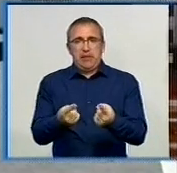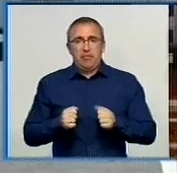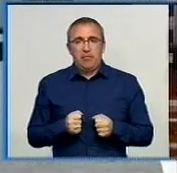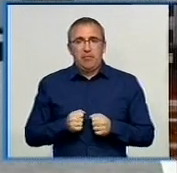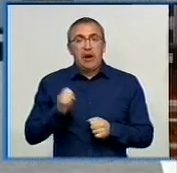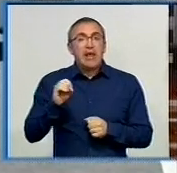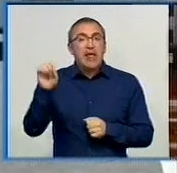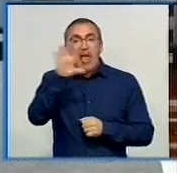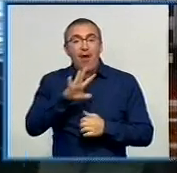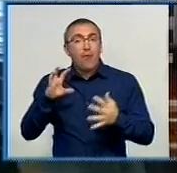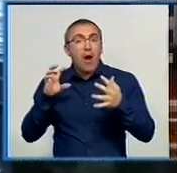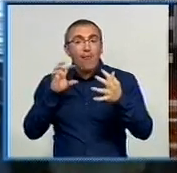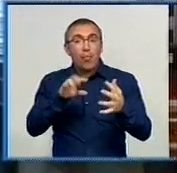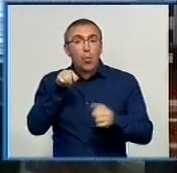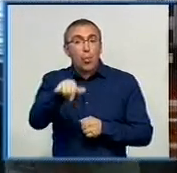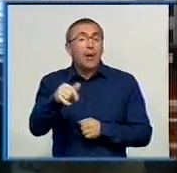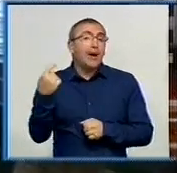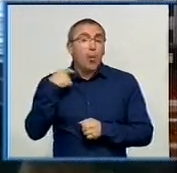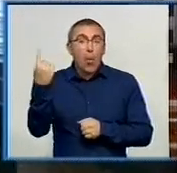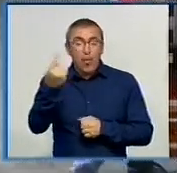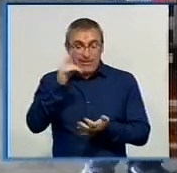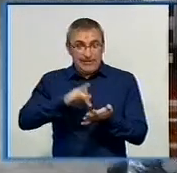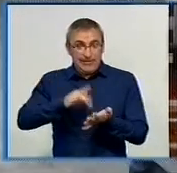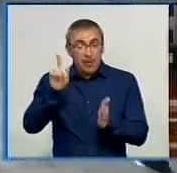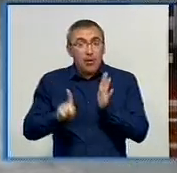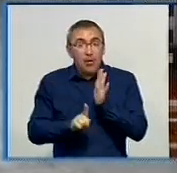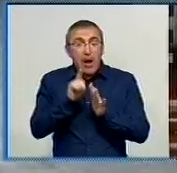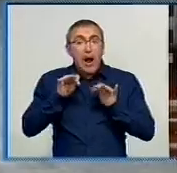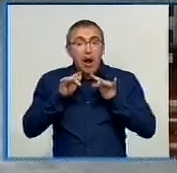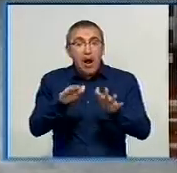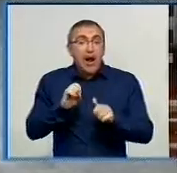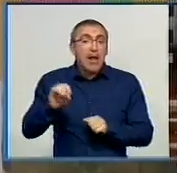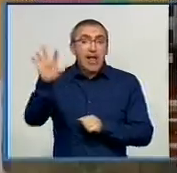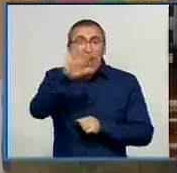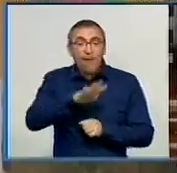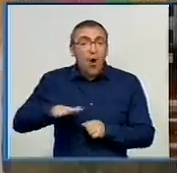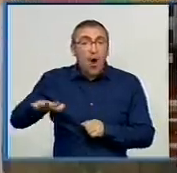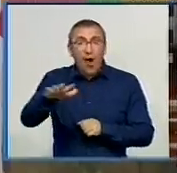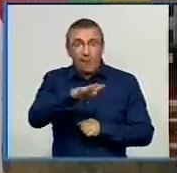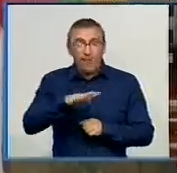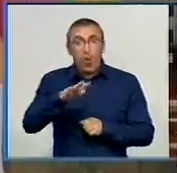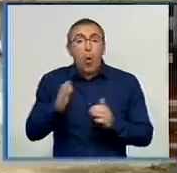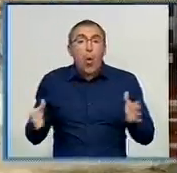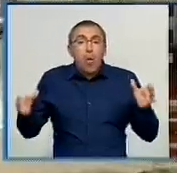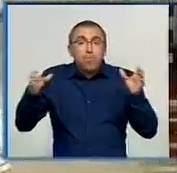Євроавтобус у Кіровограді. З обласного центру розпочалася акція «Євроавтобус – об'єднаємо Україну».